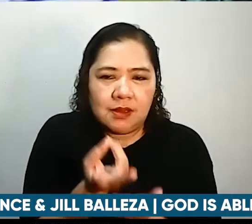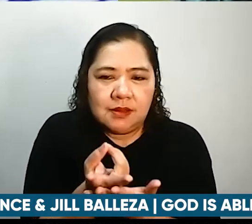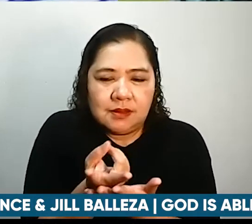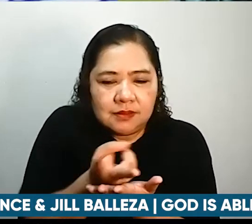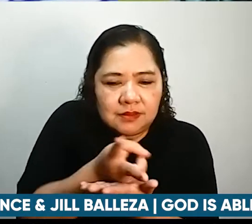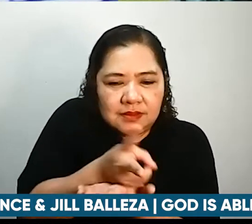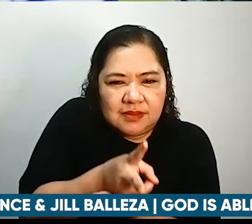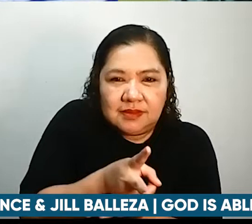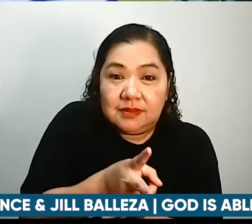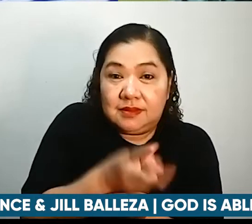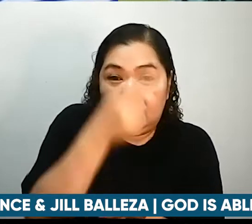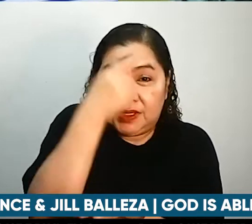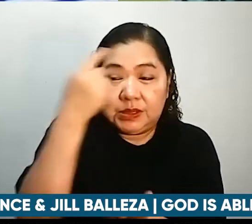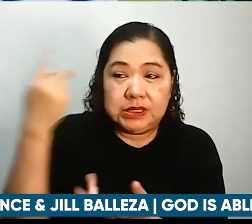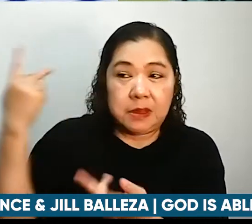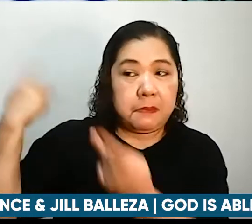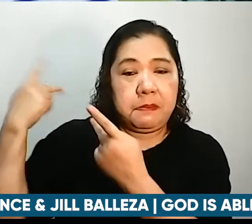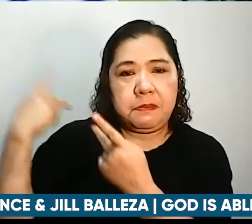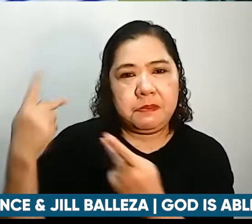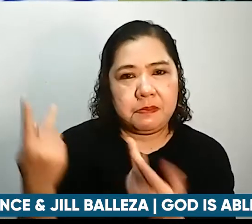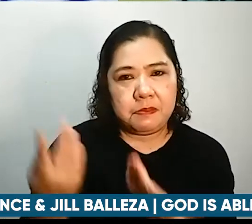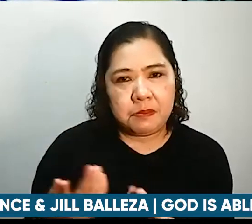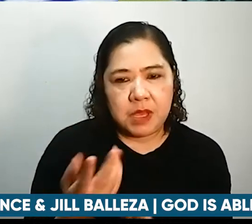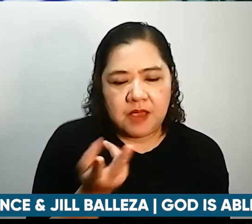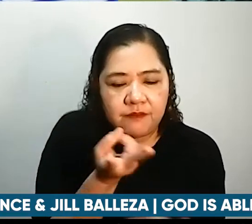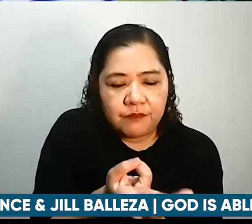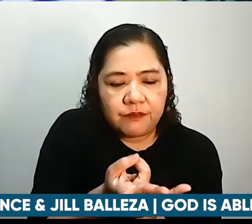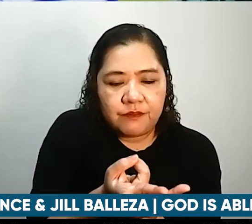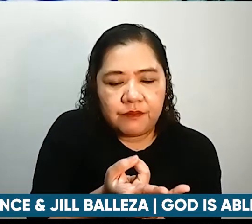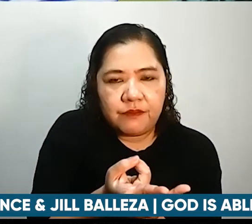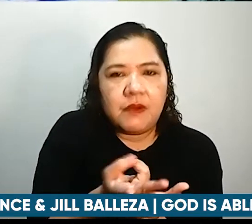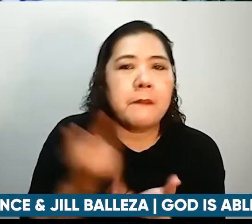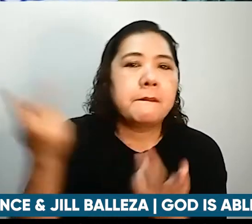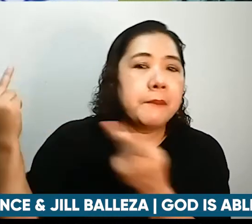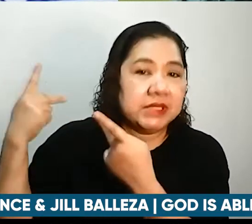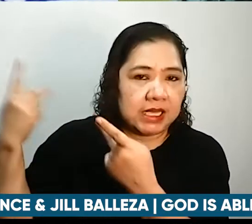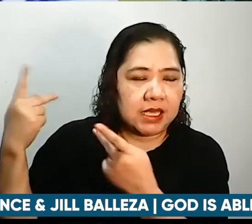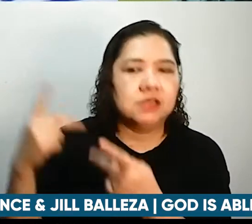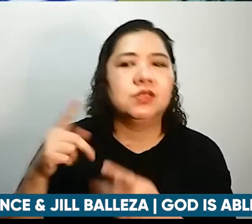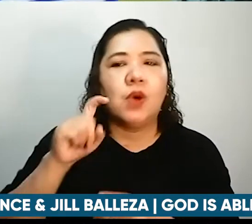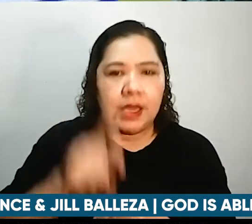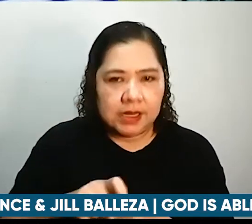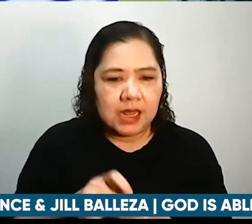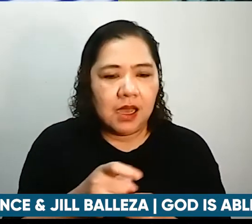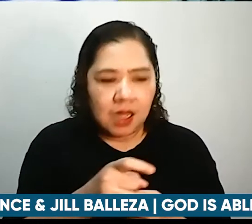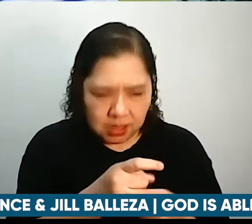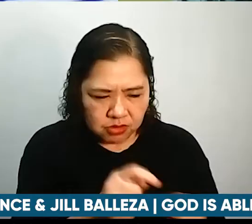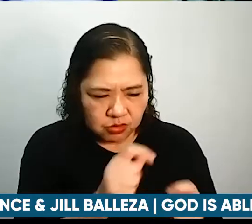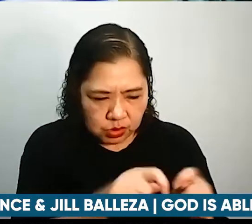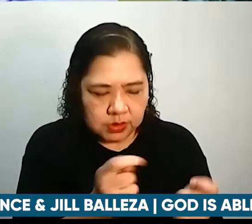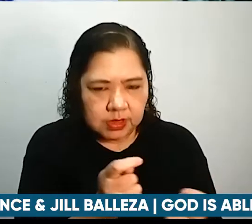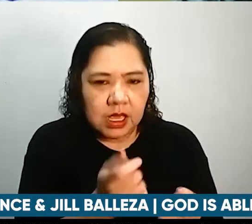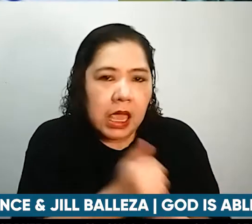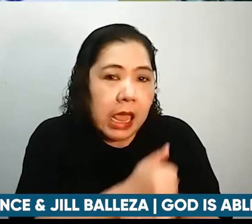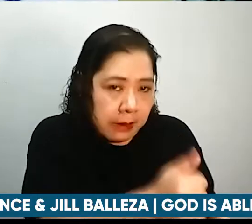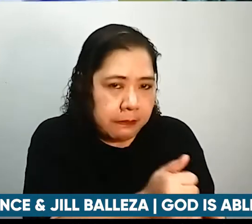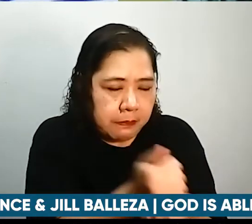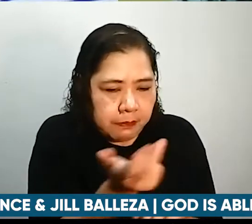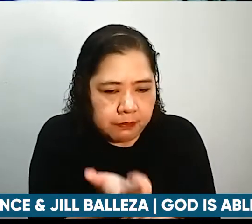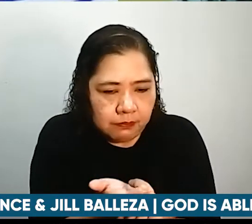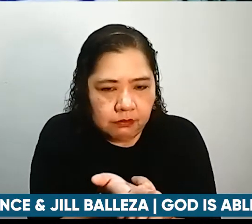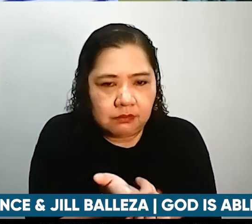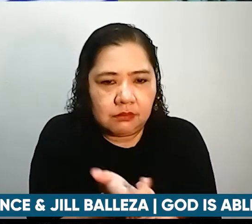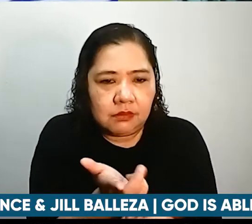nakalapat lang sa kama. Kaya ang ginagawa ko is every now and then kailangan talaga siya itatagilid. And also na